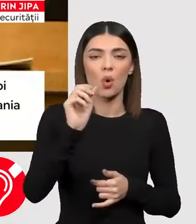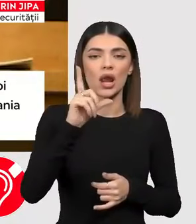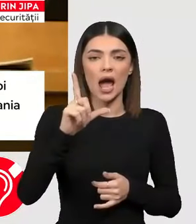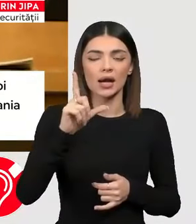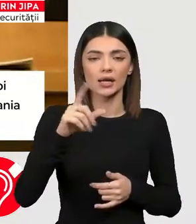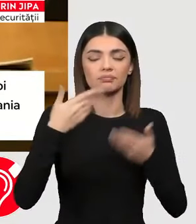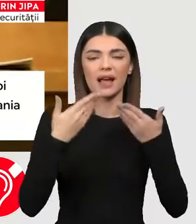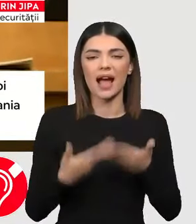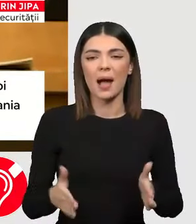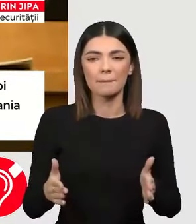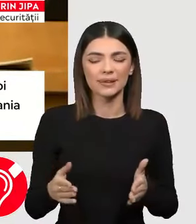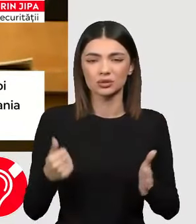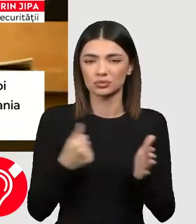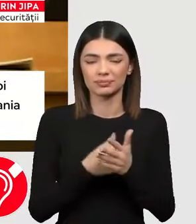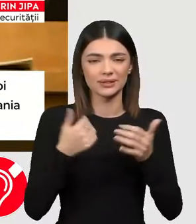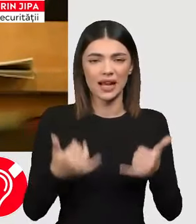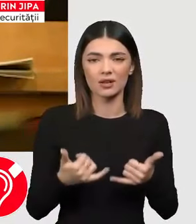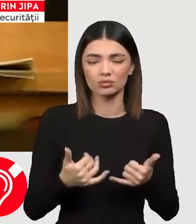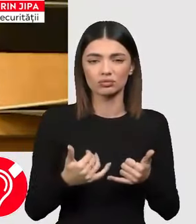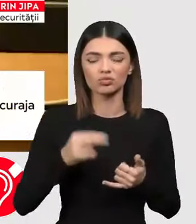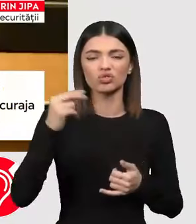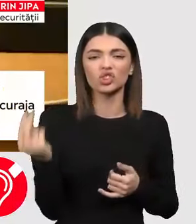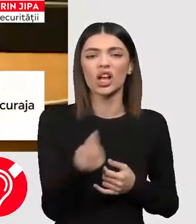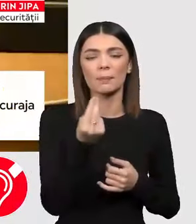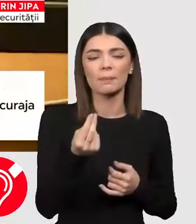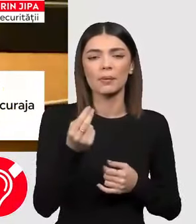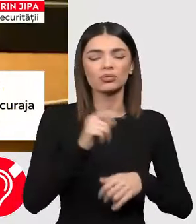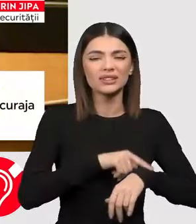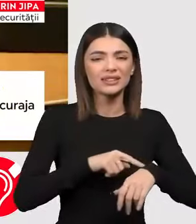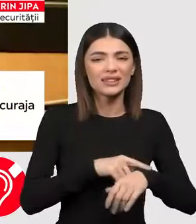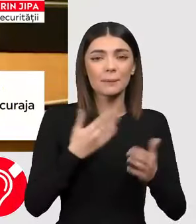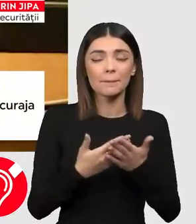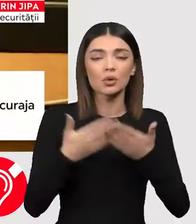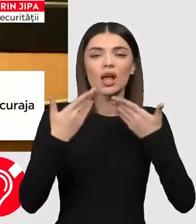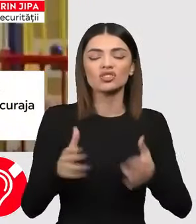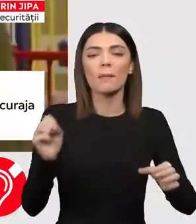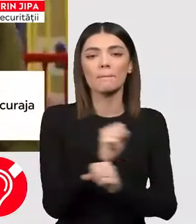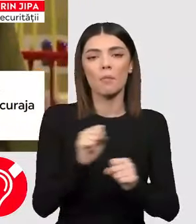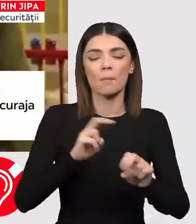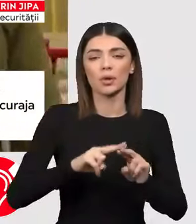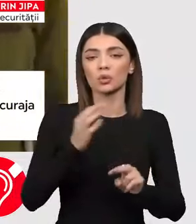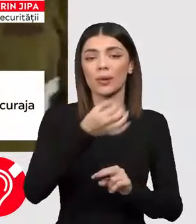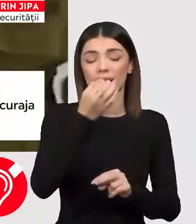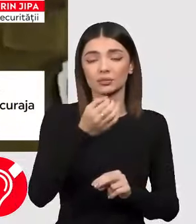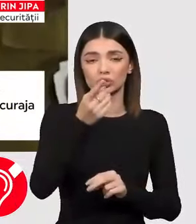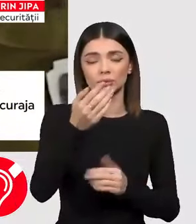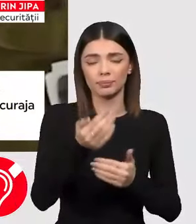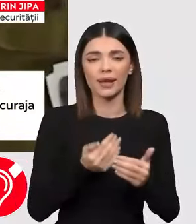cel mai bun timp pentru a ataca. Exact cum spuneai și tu,